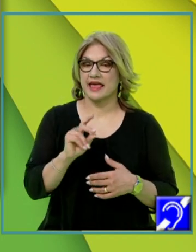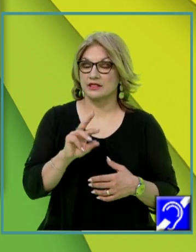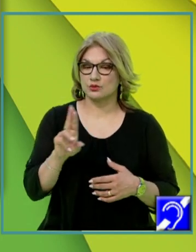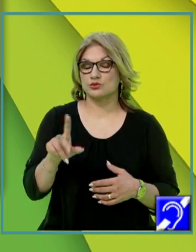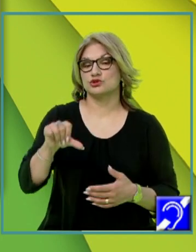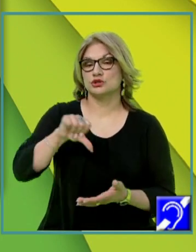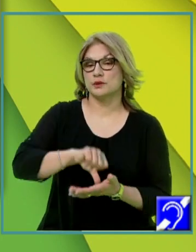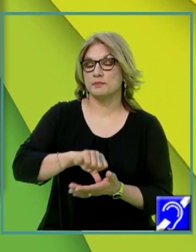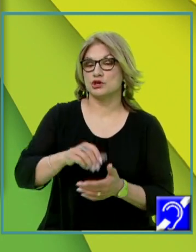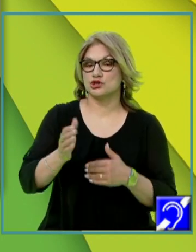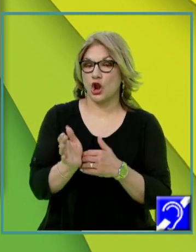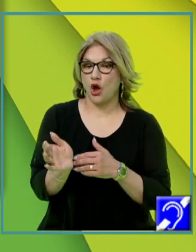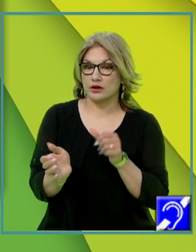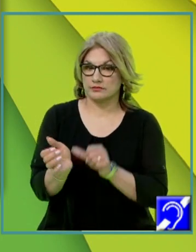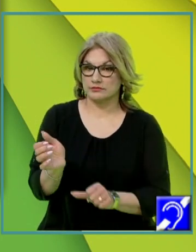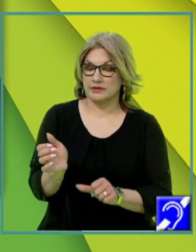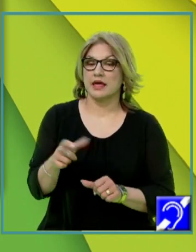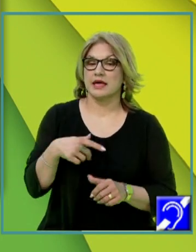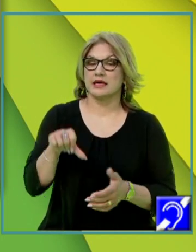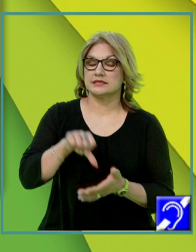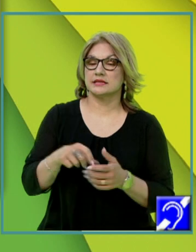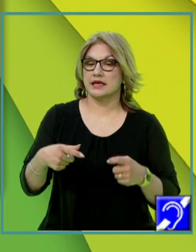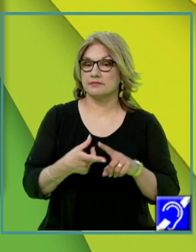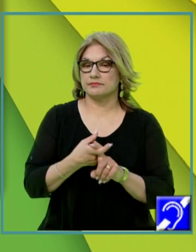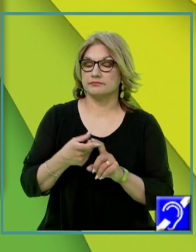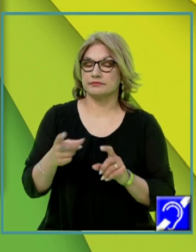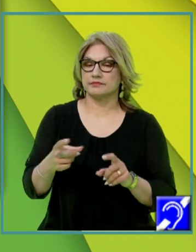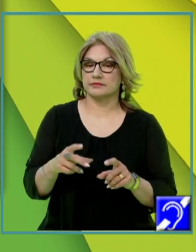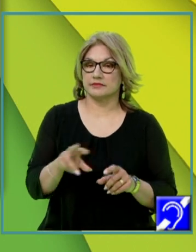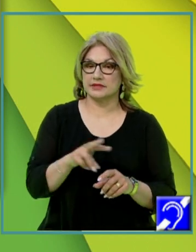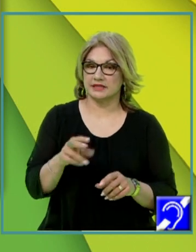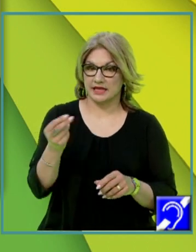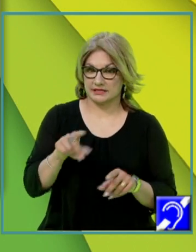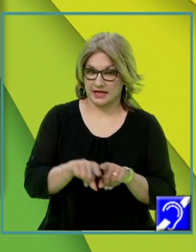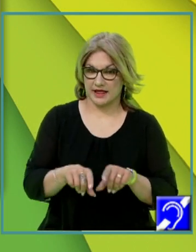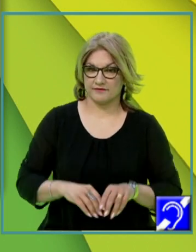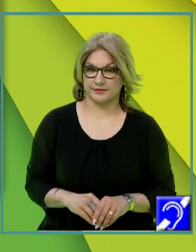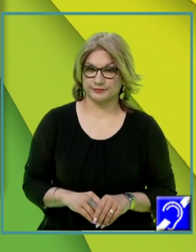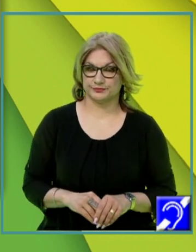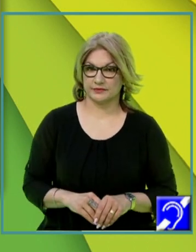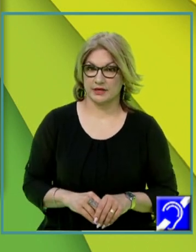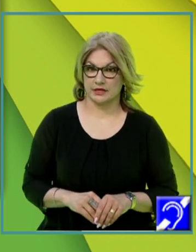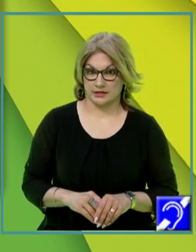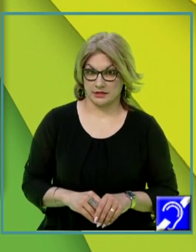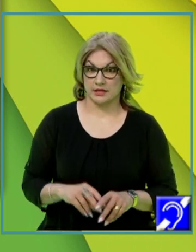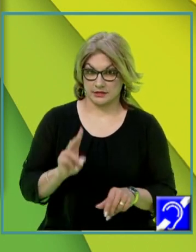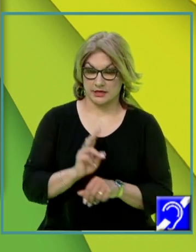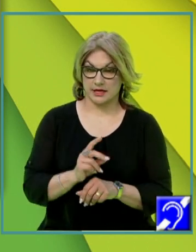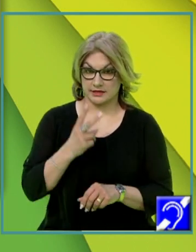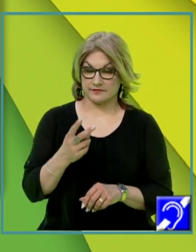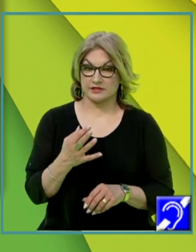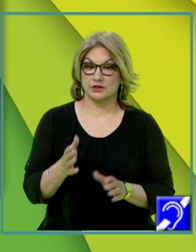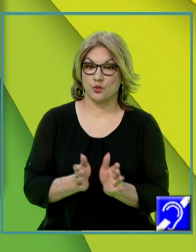muchea diedrului este exact dreapta de intersecție a celor două semiplane, ca și în desen. Și atunci definim, atenție foarte mare,